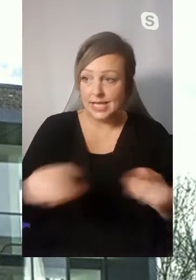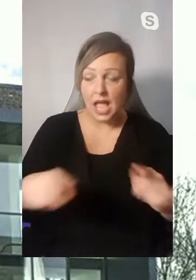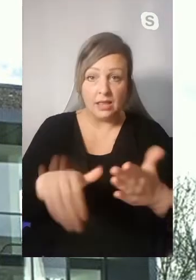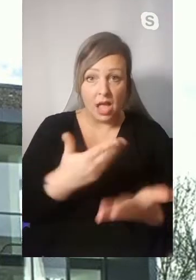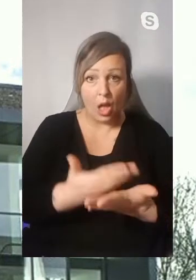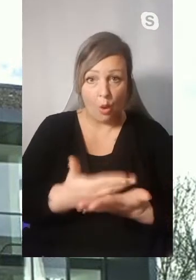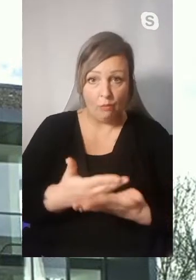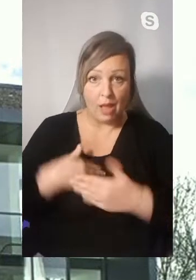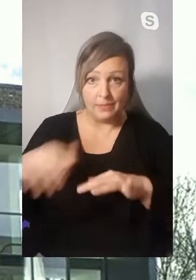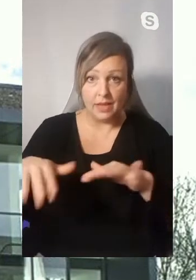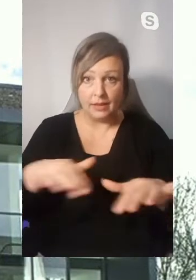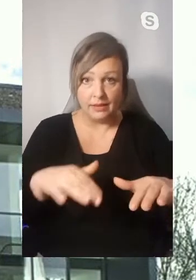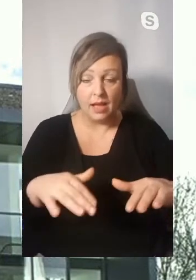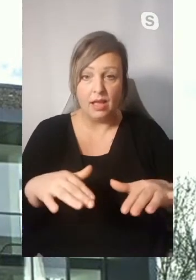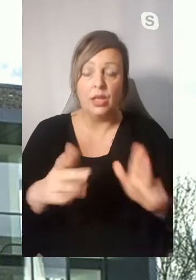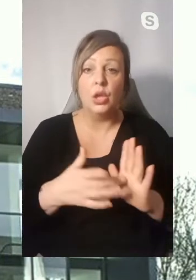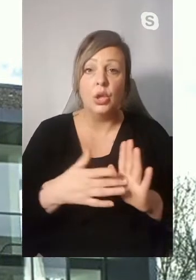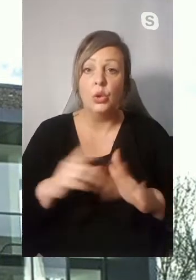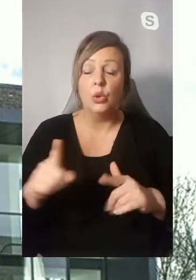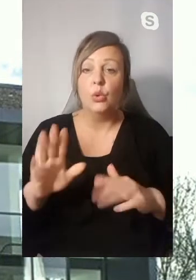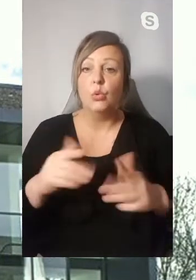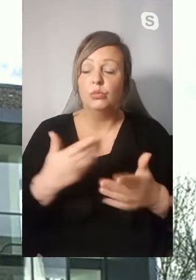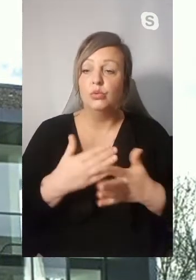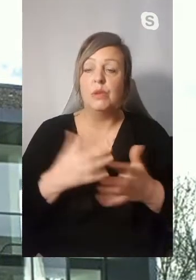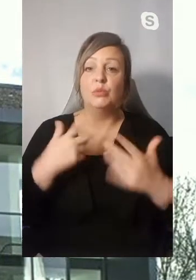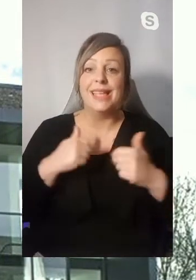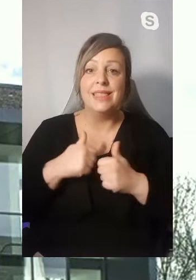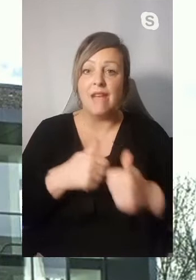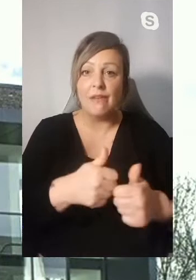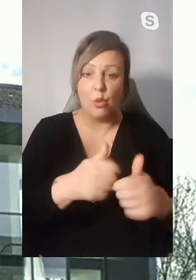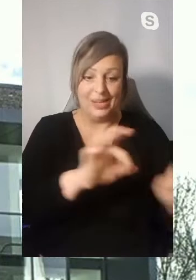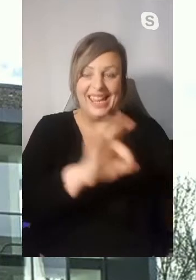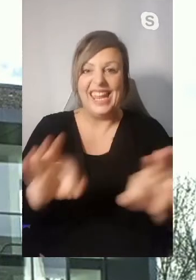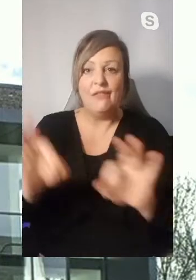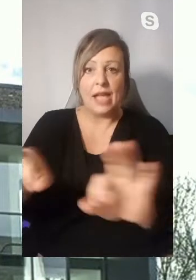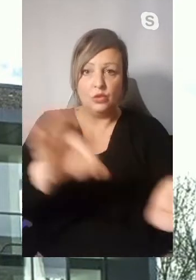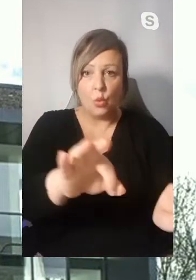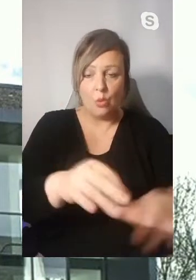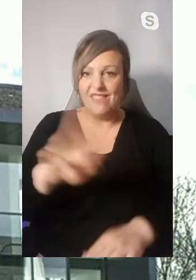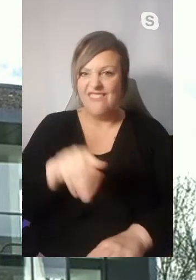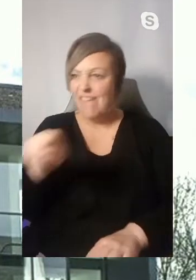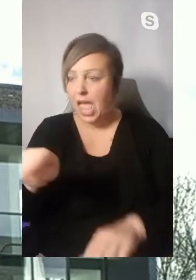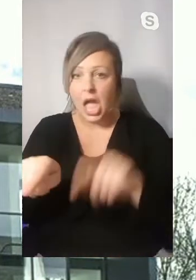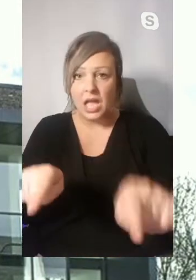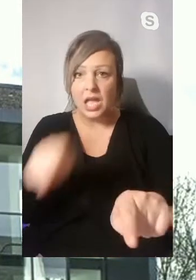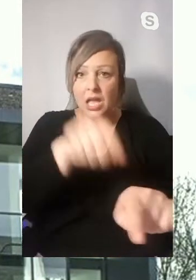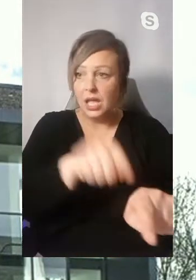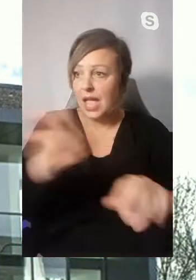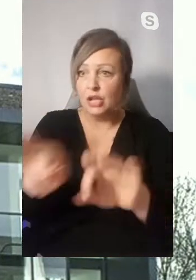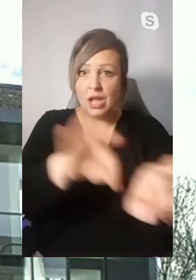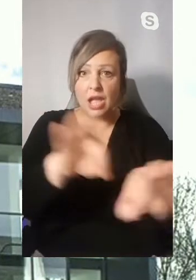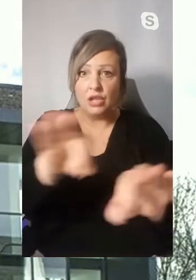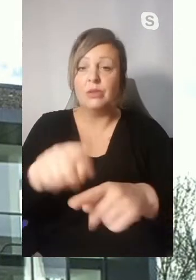Aufgaben zum Bewältigen gehabt, weil die Nachverfolgung von Infektionsketten zum Beispiel